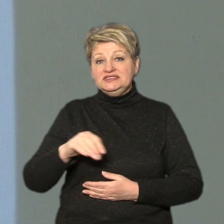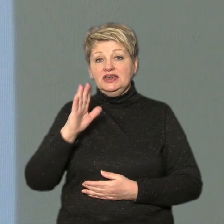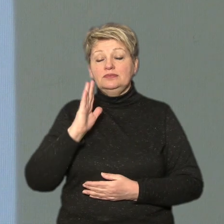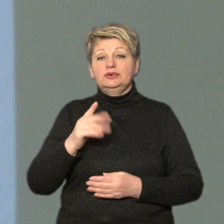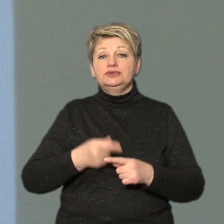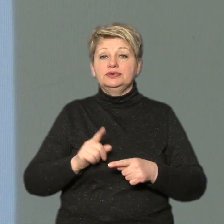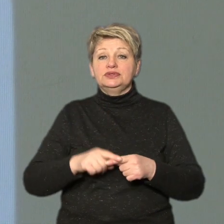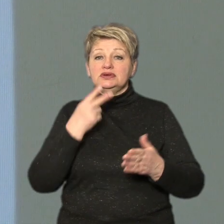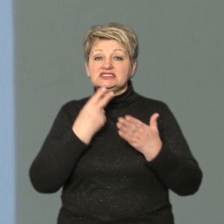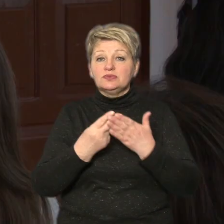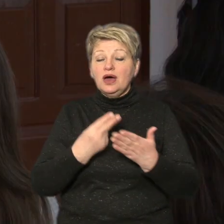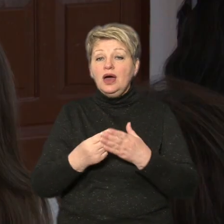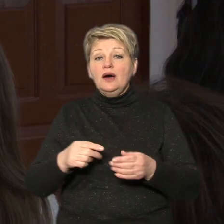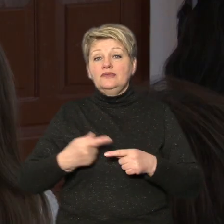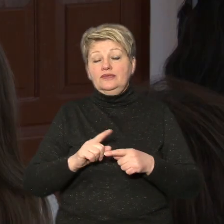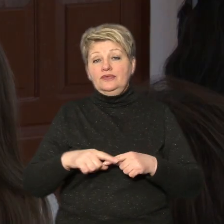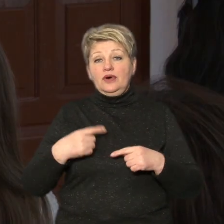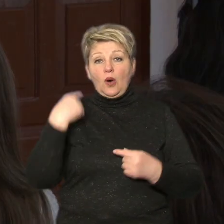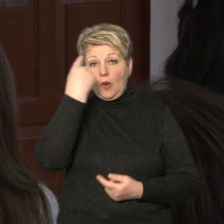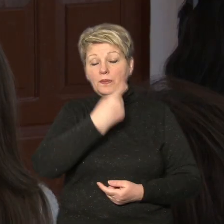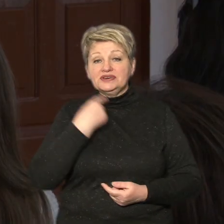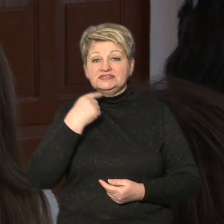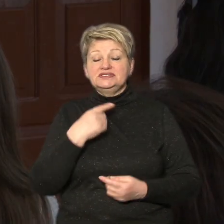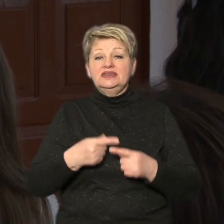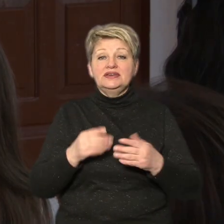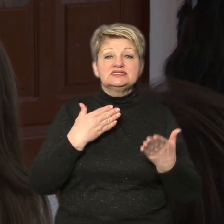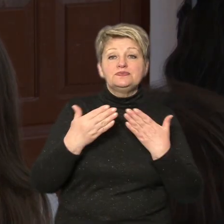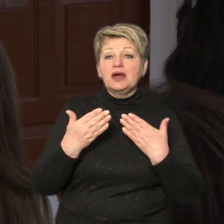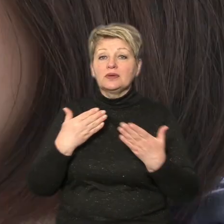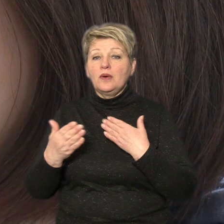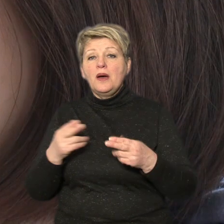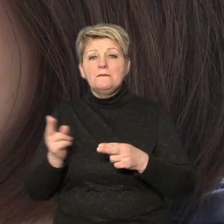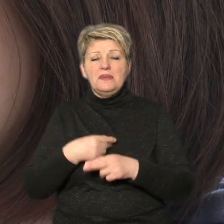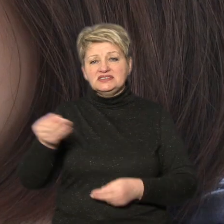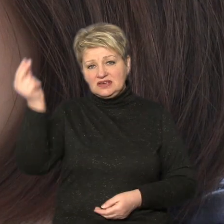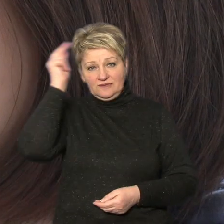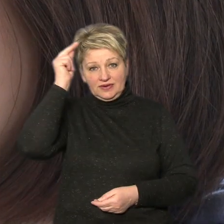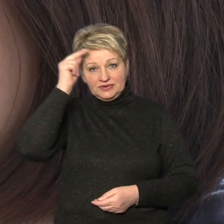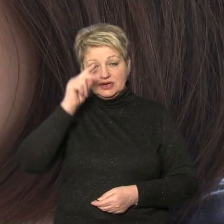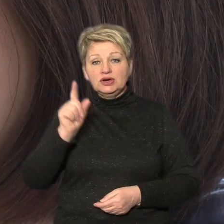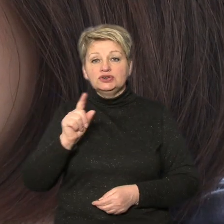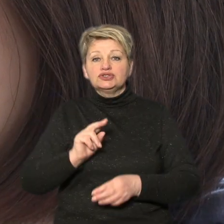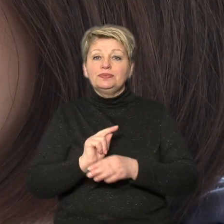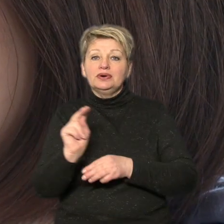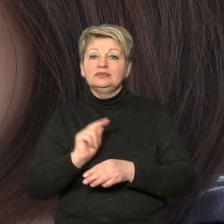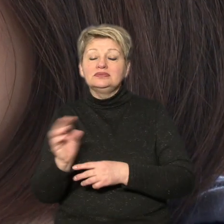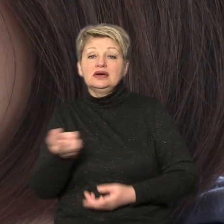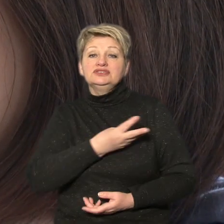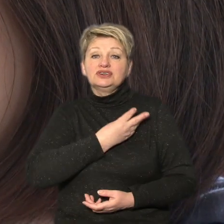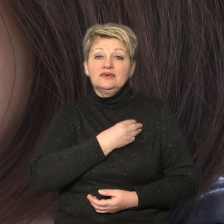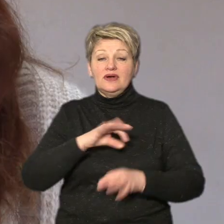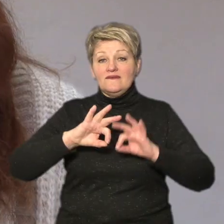побудовані у вигляді спілкування, без вивчення правил чи довгих промов лектора. Усе, аби навчити охочих вільно говорити